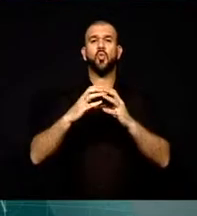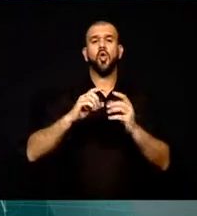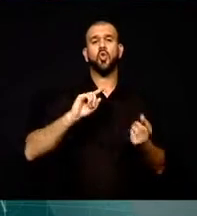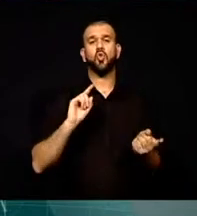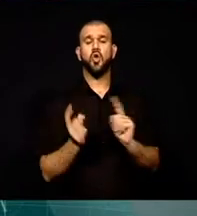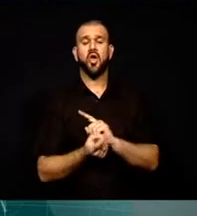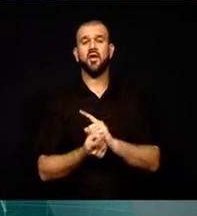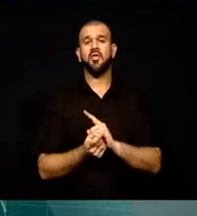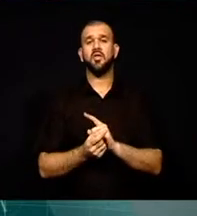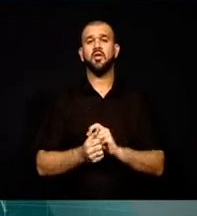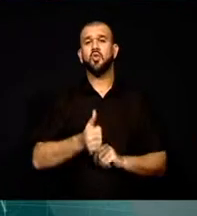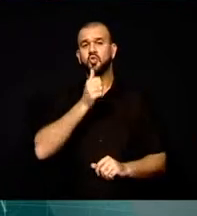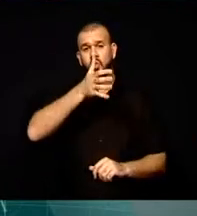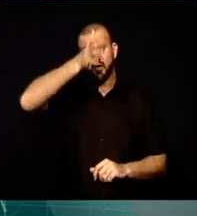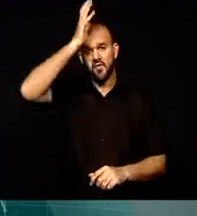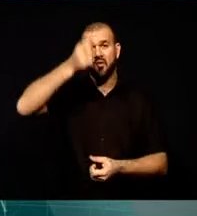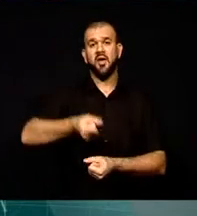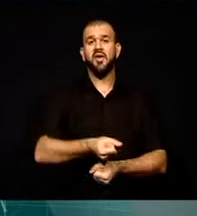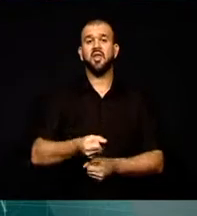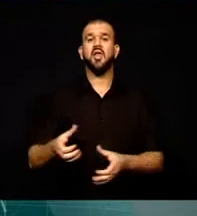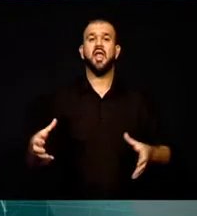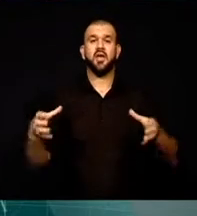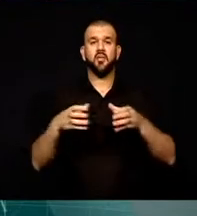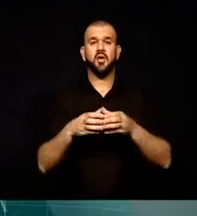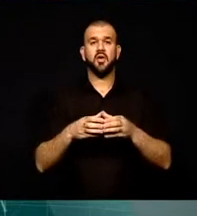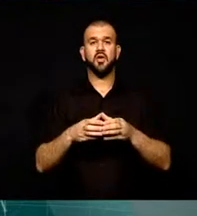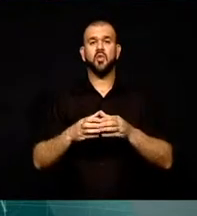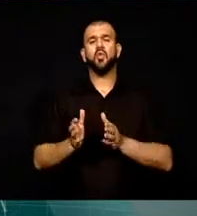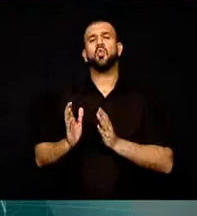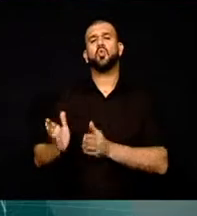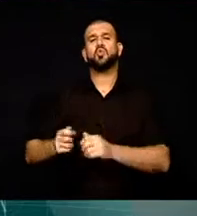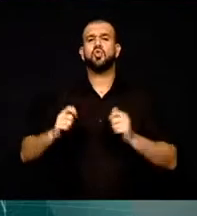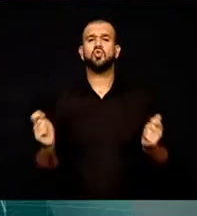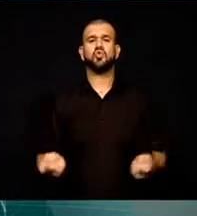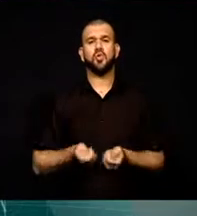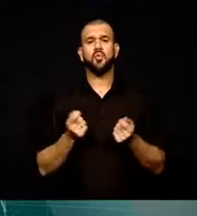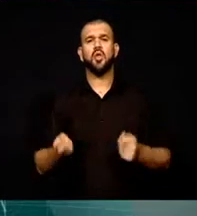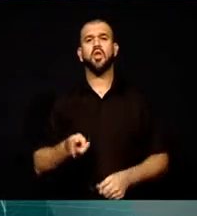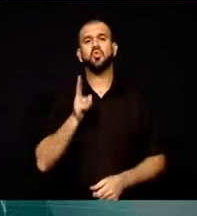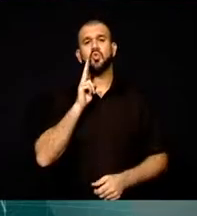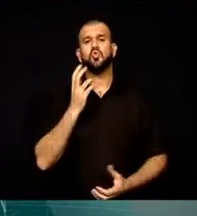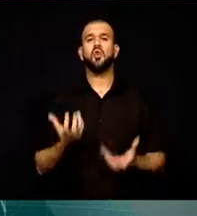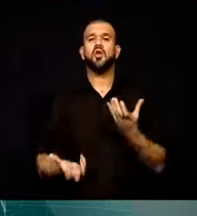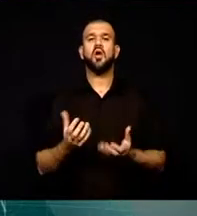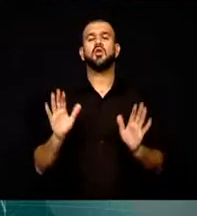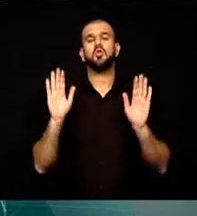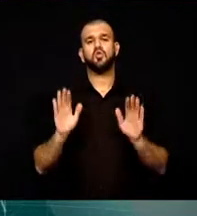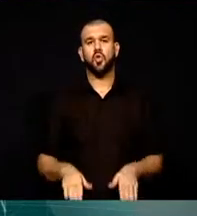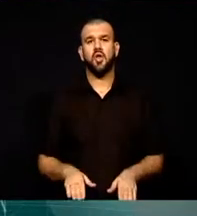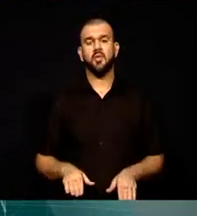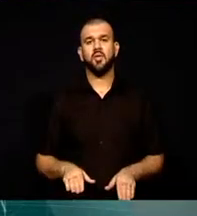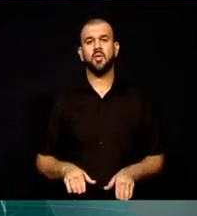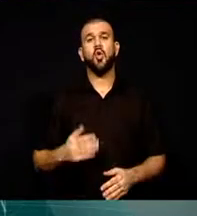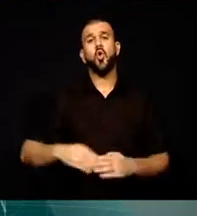düştüğü ev alev topuna dönerken, itfaiye ekipleri uzun uğraşlar sonucu yangını